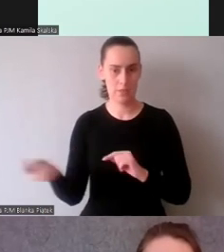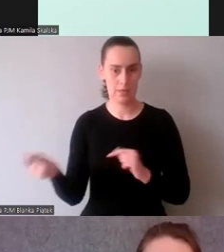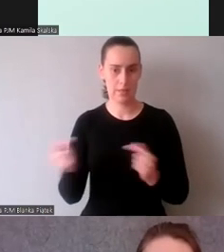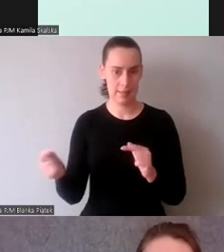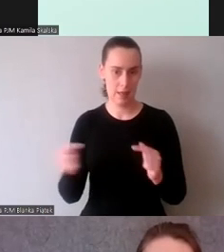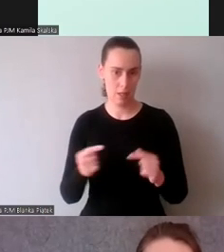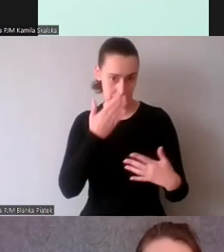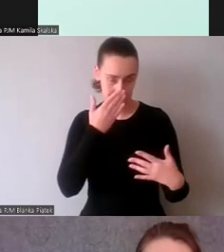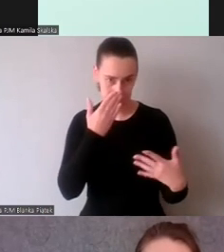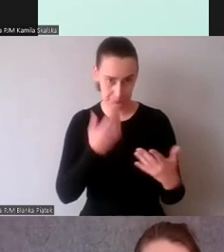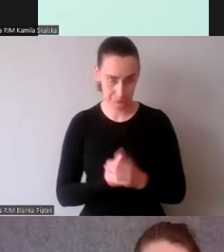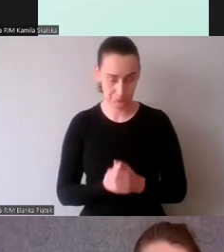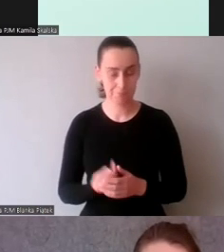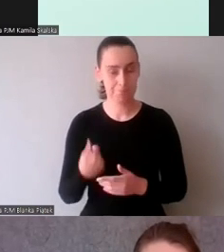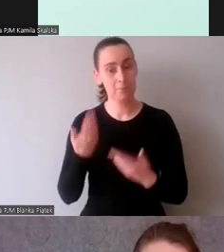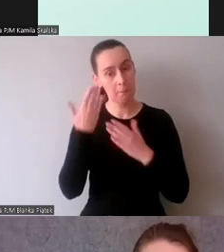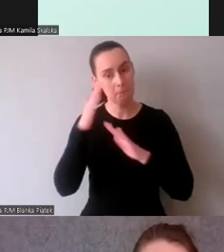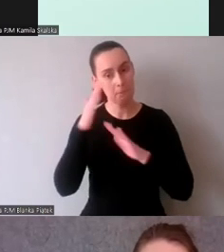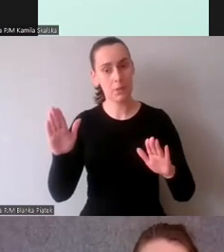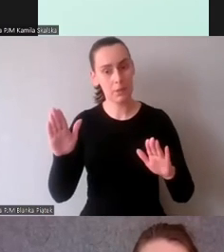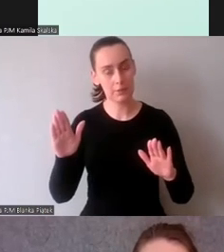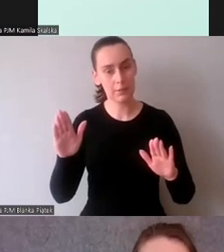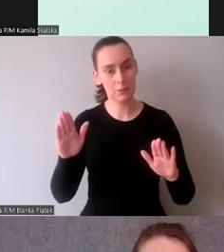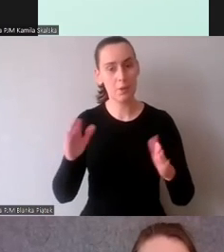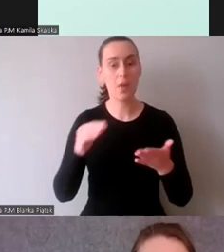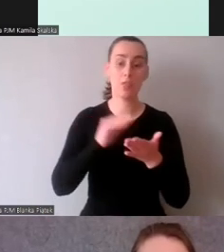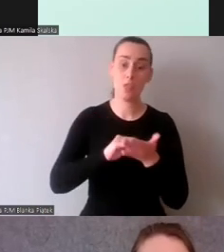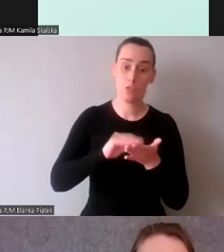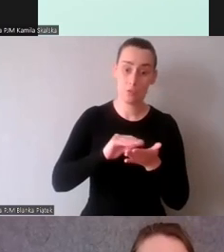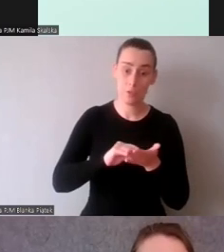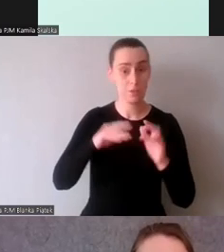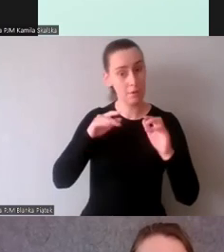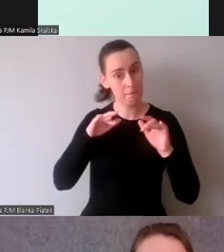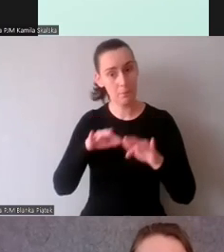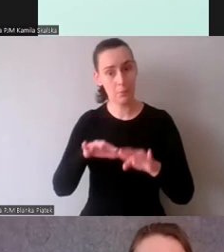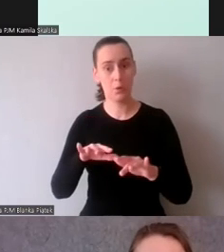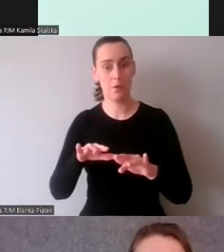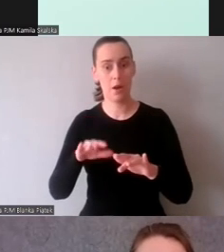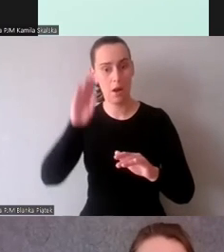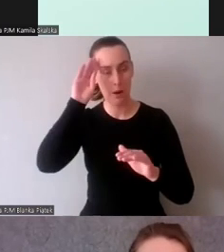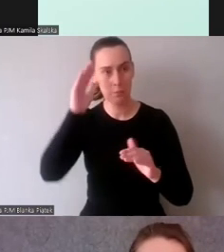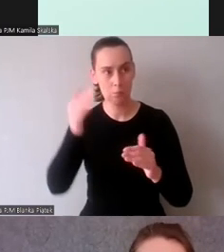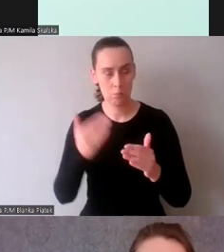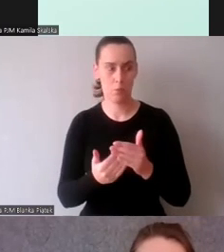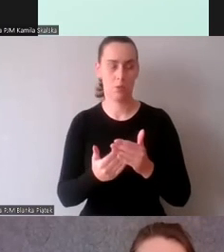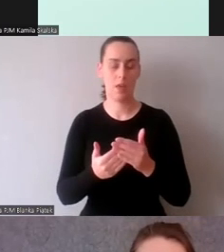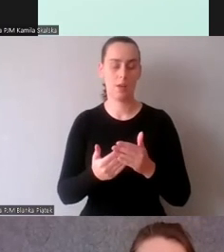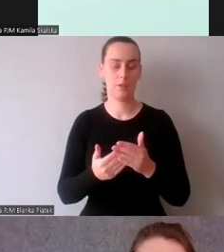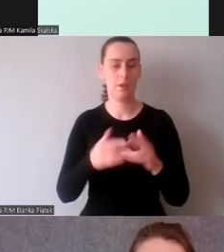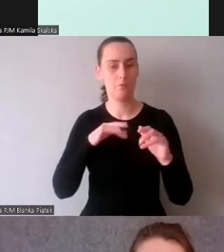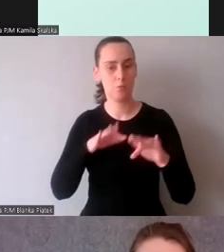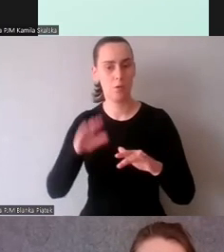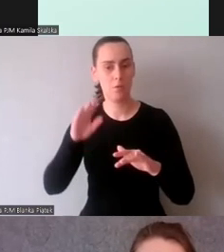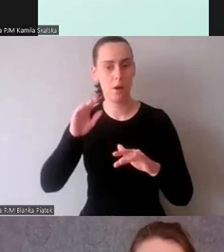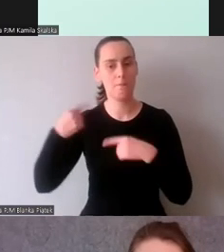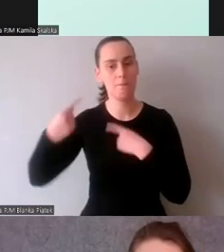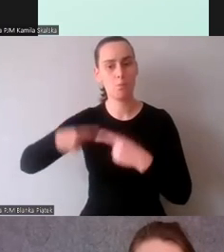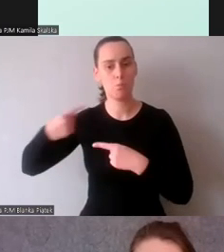pokazaliśmy, że doświadczenie ma wpływ na poznanie, na procesy poznawcze tłumaczy.